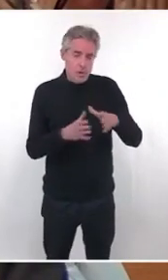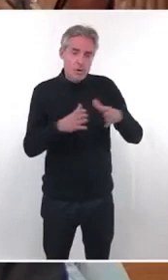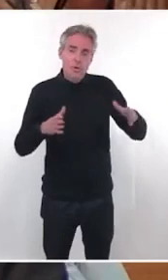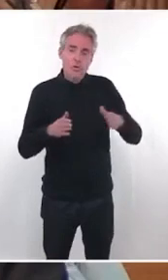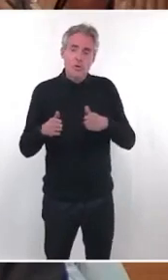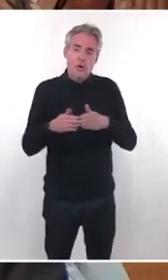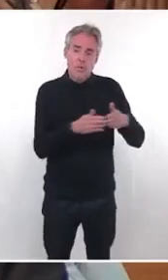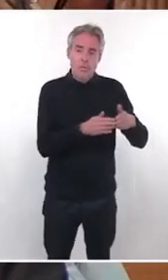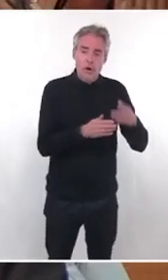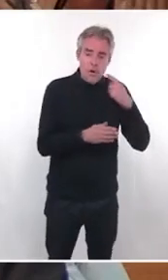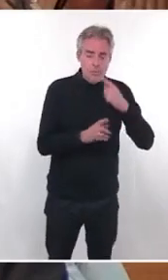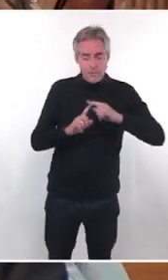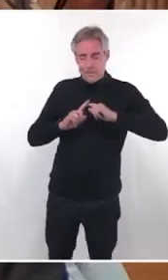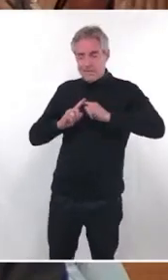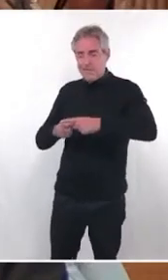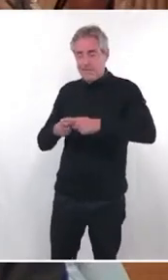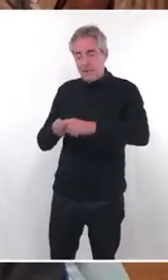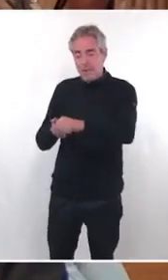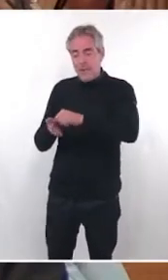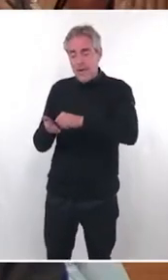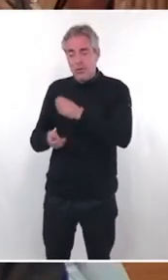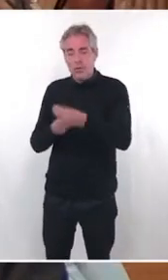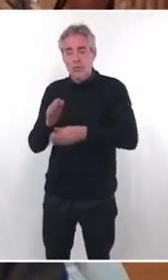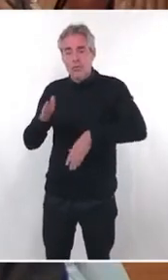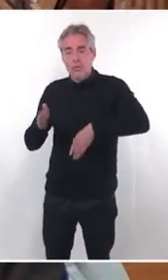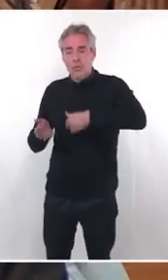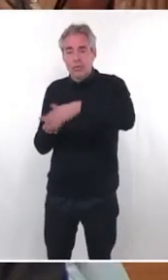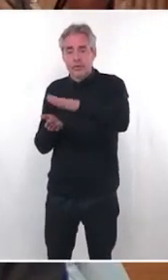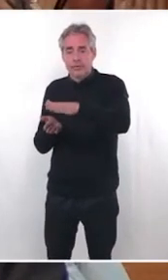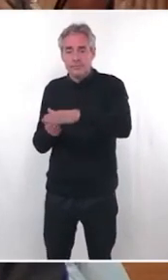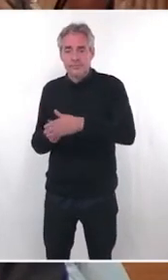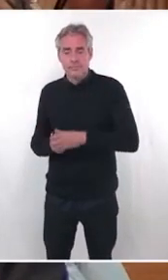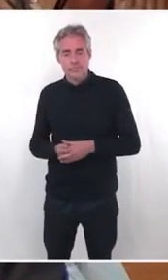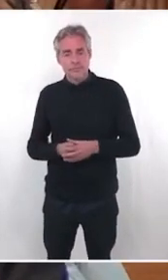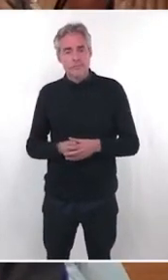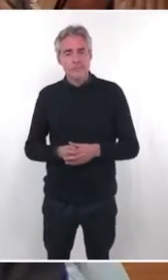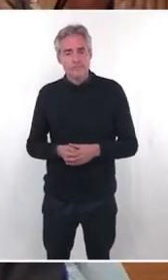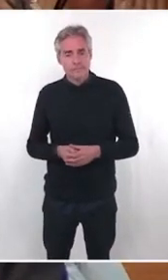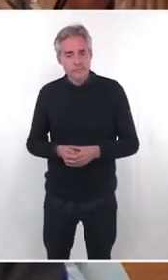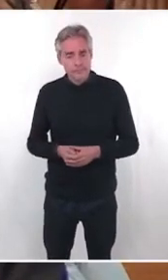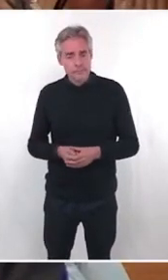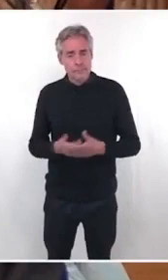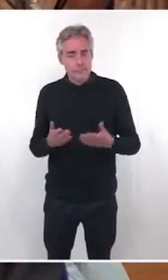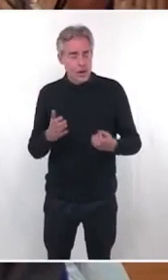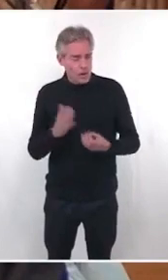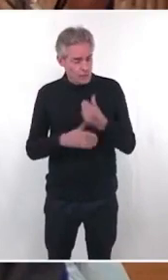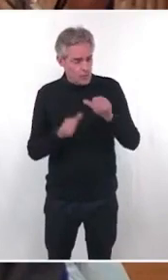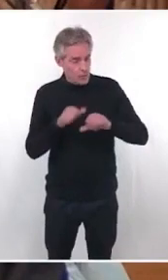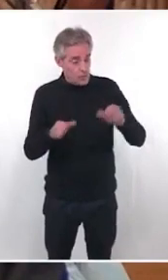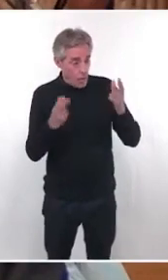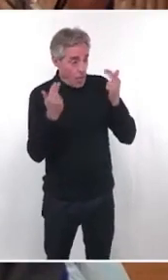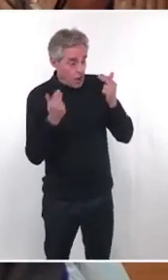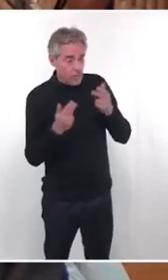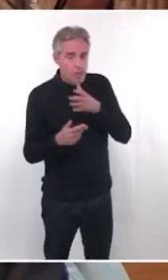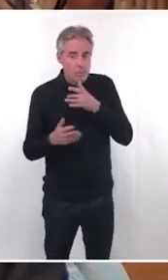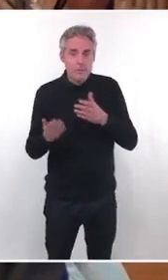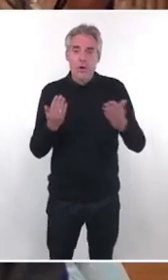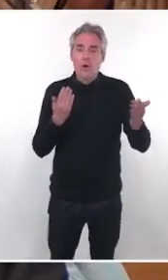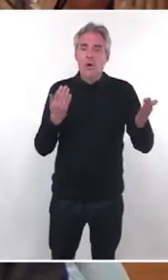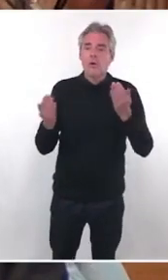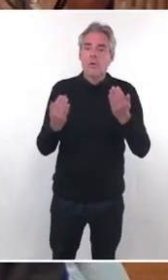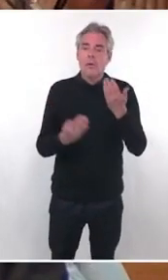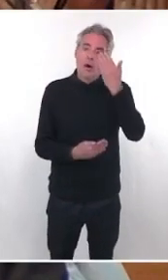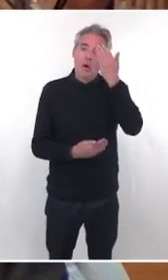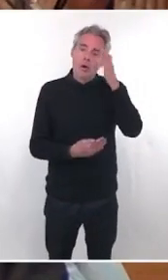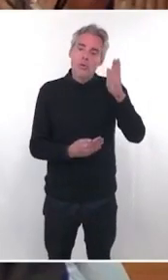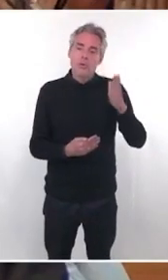pour les contraindre ou acquitter leur emplacement, ou en tout cas à ce qu'ils se soumettent aux nouvelles conditions. Alors, quand on compare avec d'autres